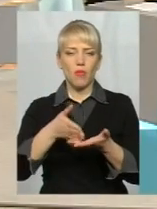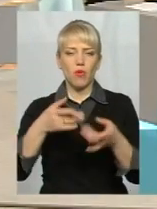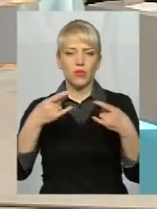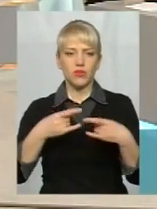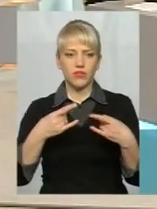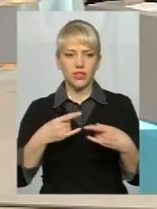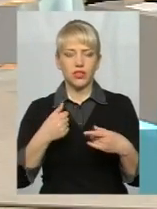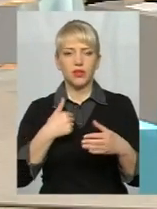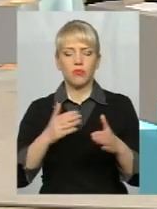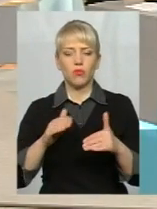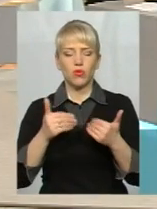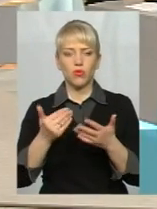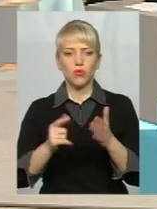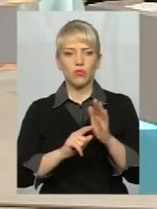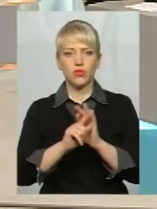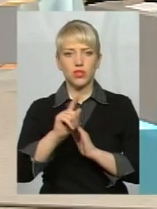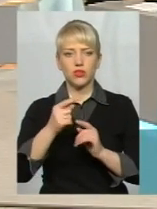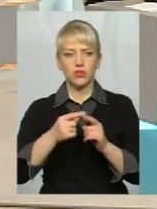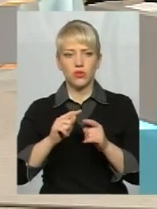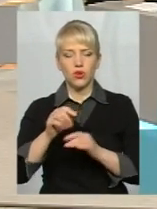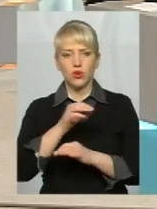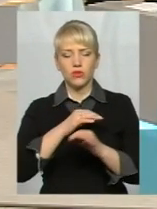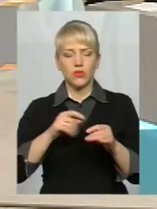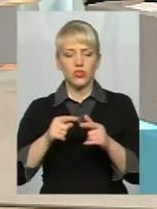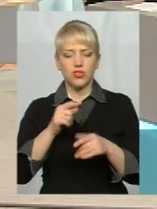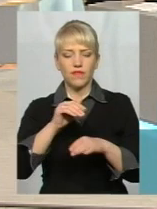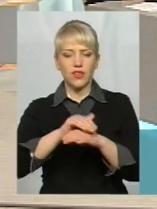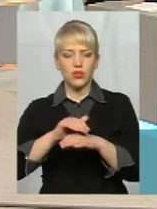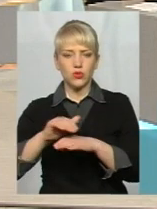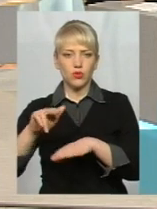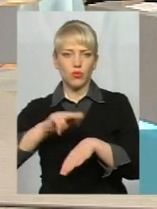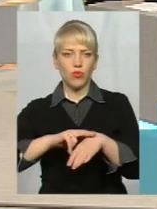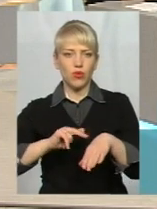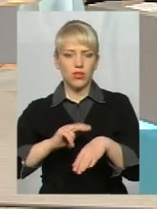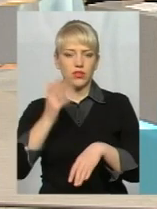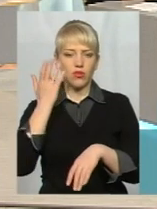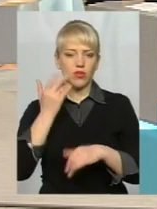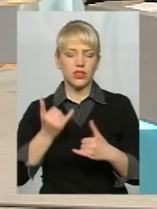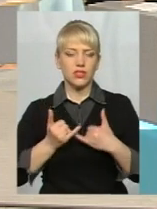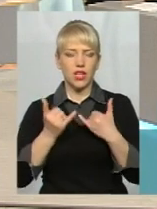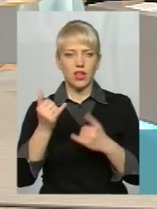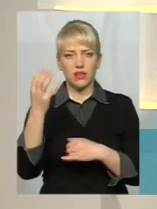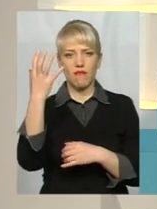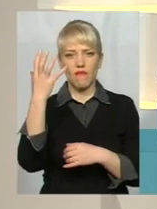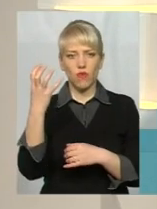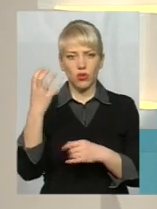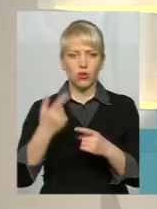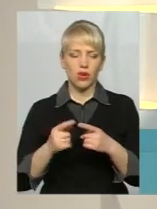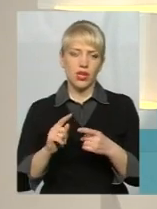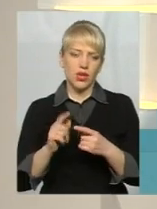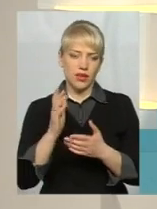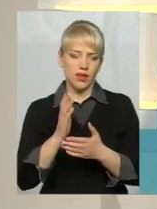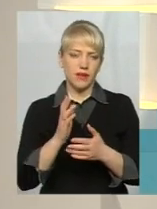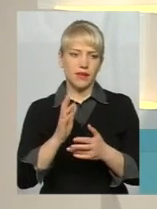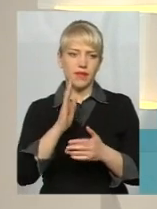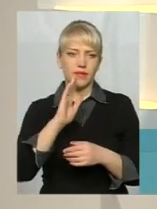почати все ж таки розмову. Пані Світлана, чи фіксують працівники поліції випадки, коли заради фото підлітки наражають себе на небезпеку